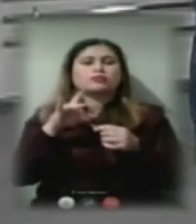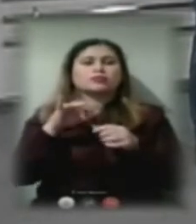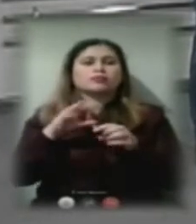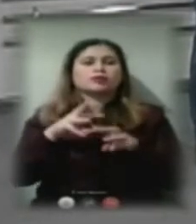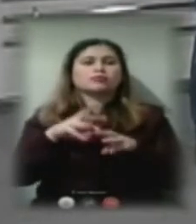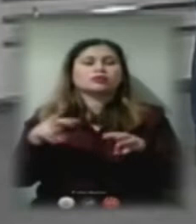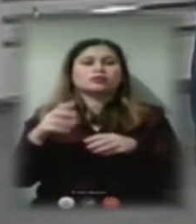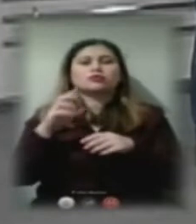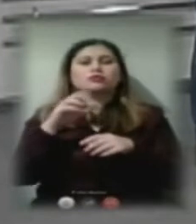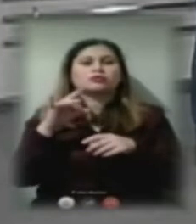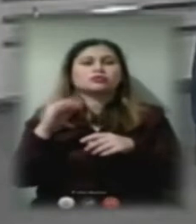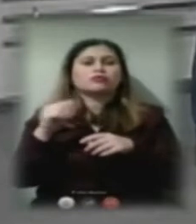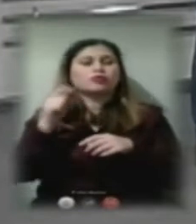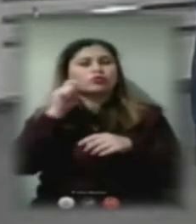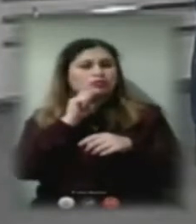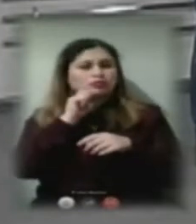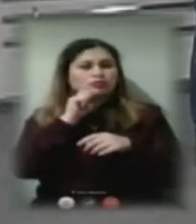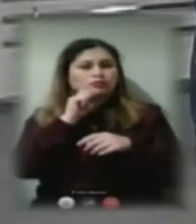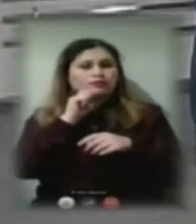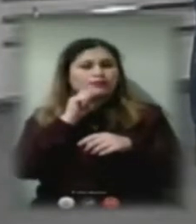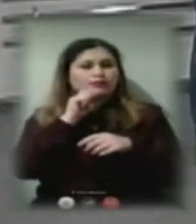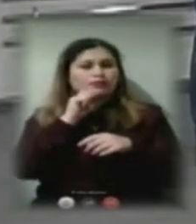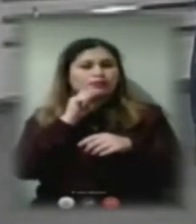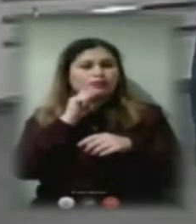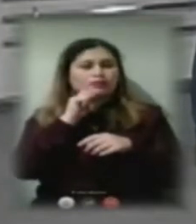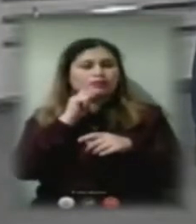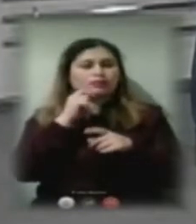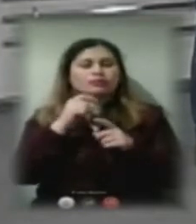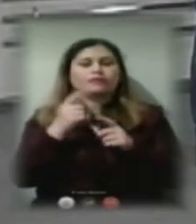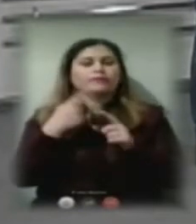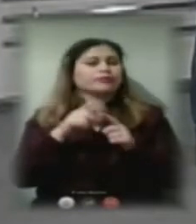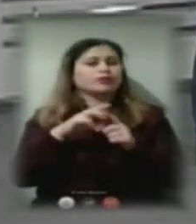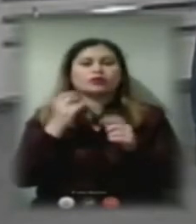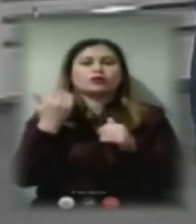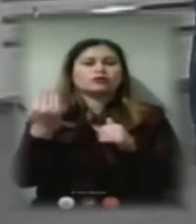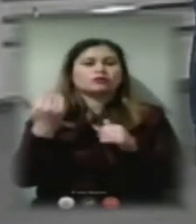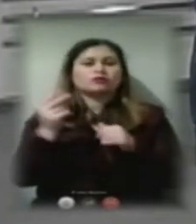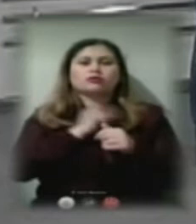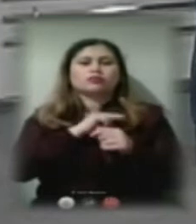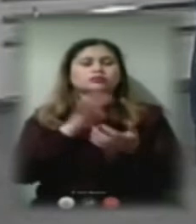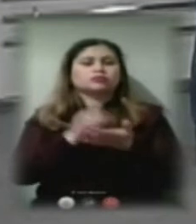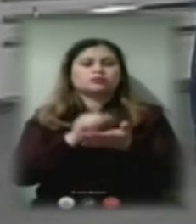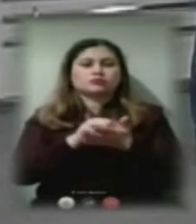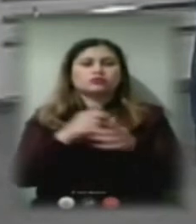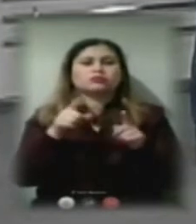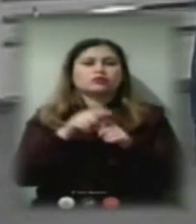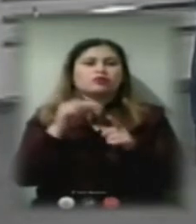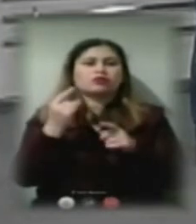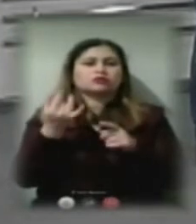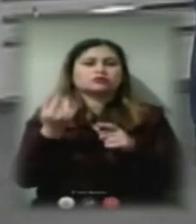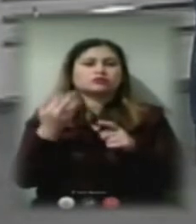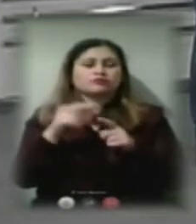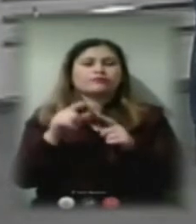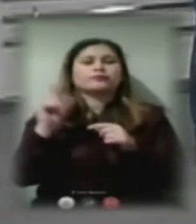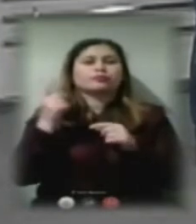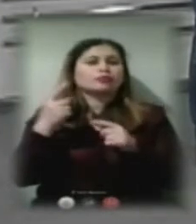України. Це не їх робота займатися такою організацією. Тому що щось не так